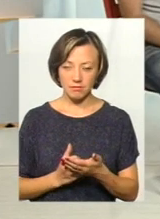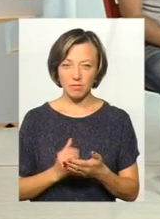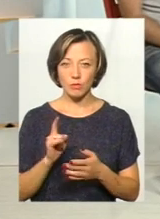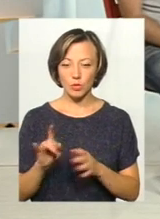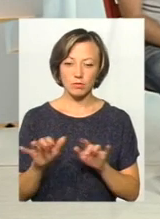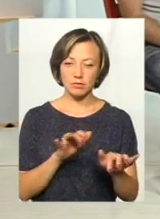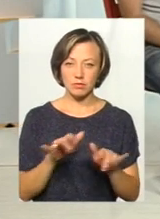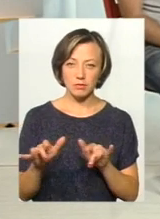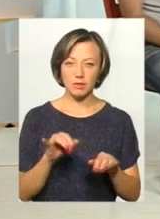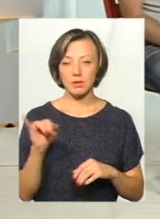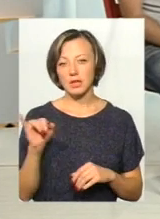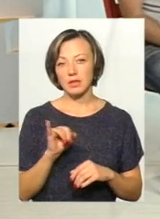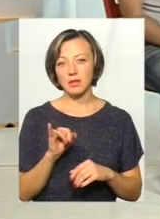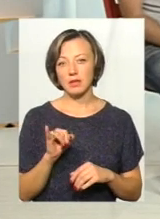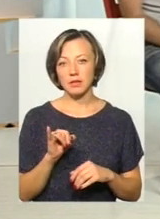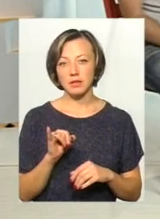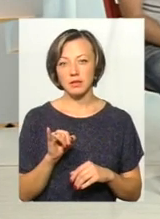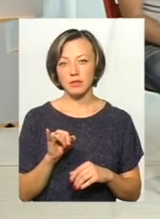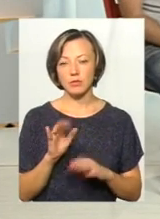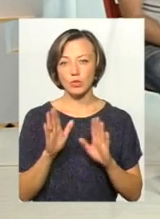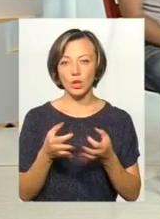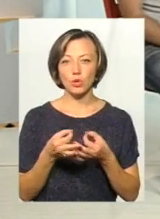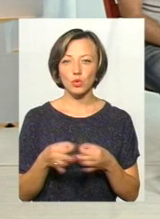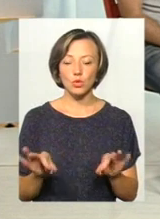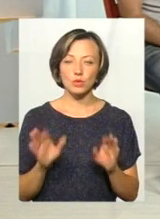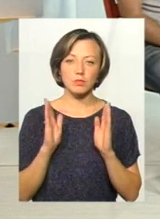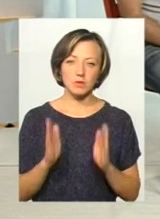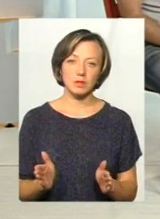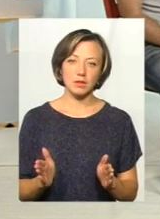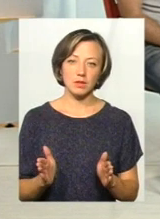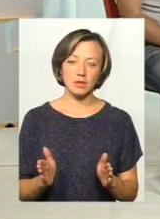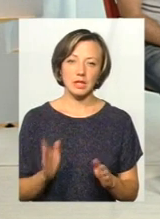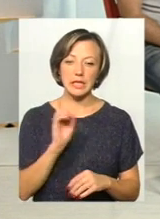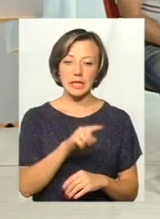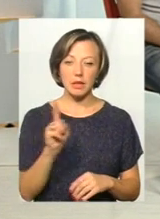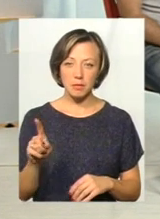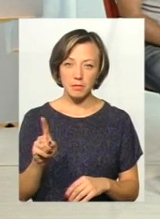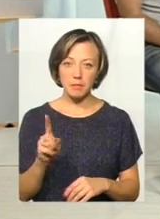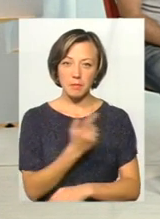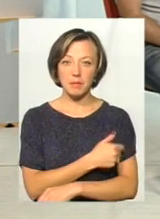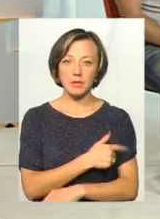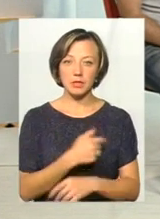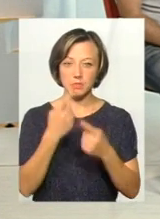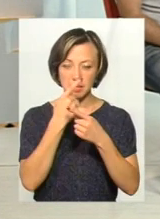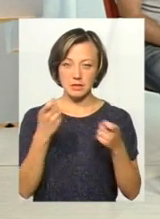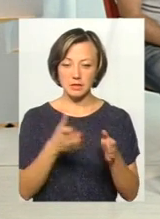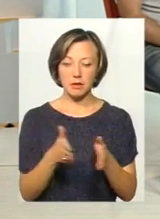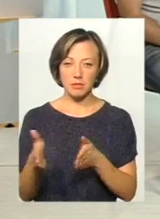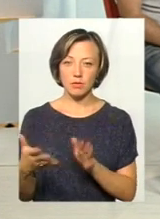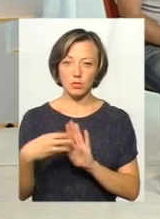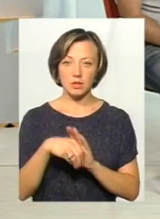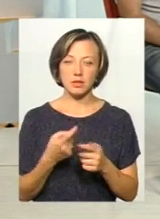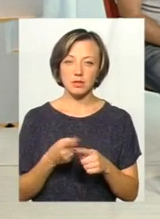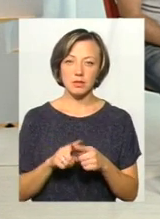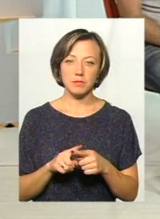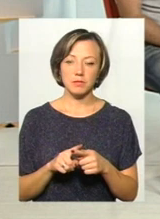оперувати і до них буде доступ суто тільки тим, а медичним формаційним системам, які доєдналися до